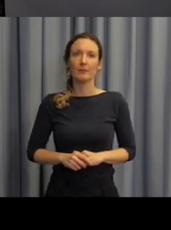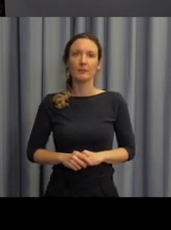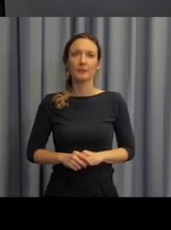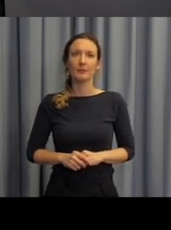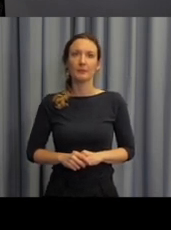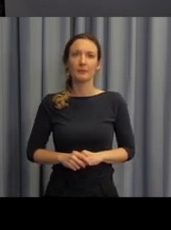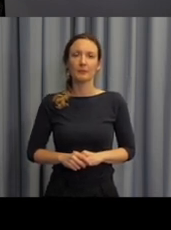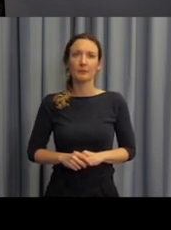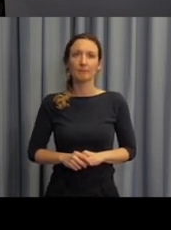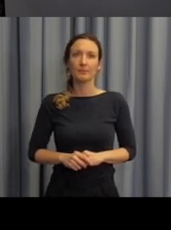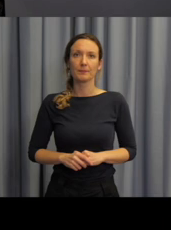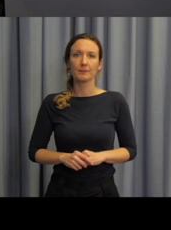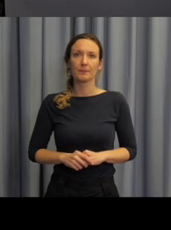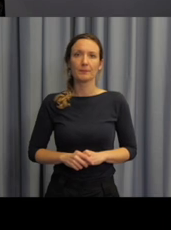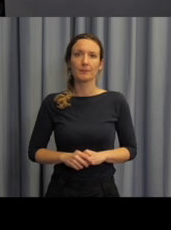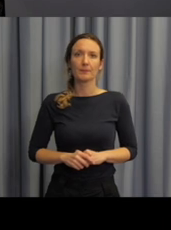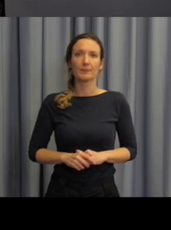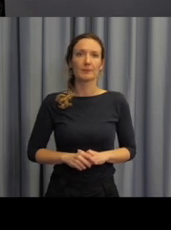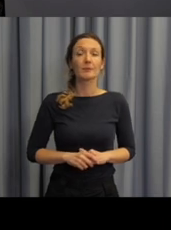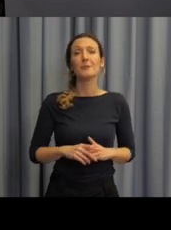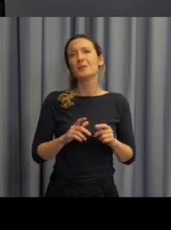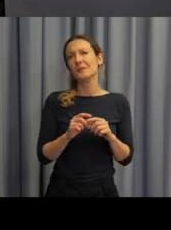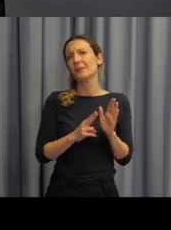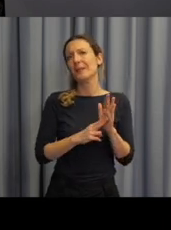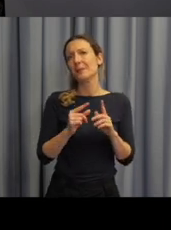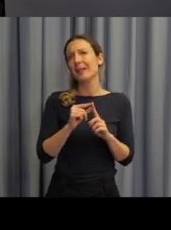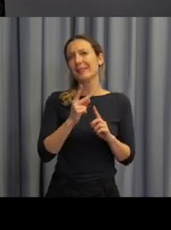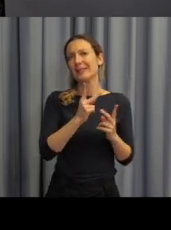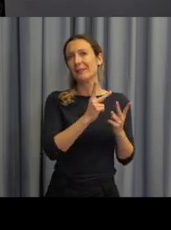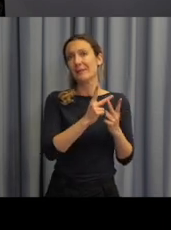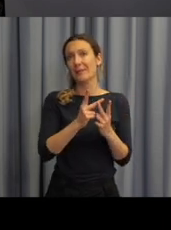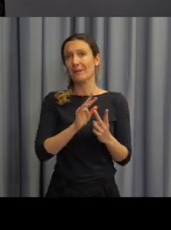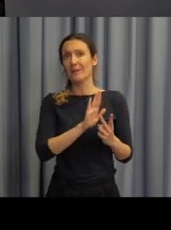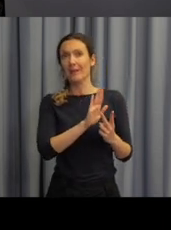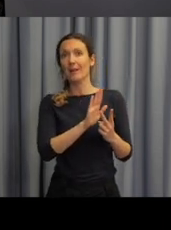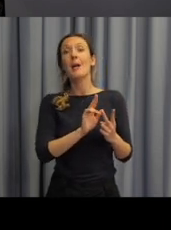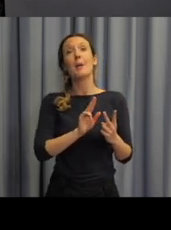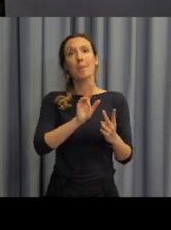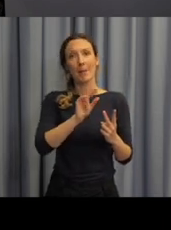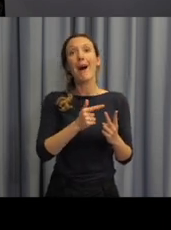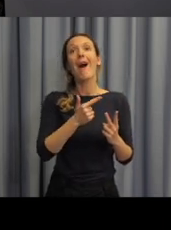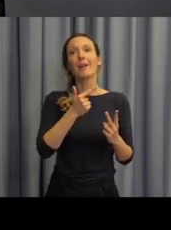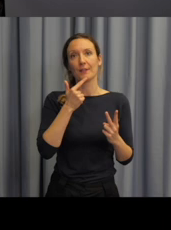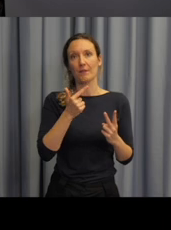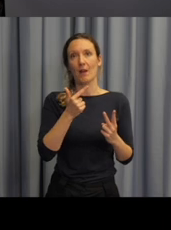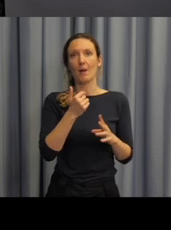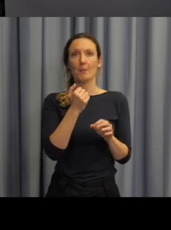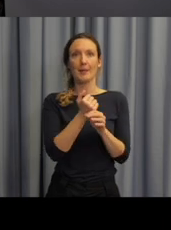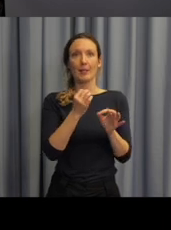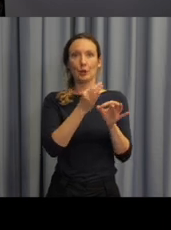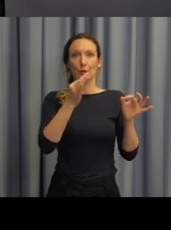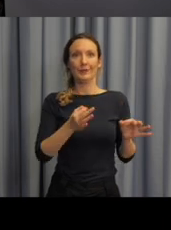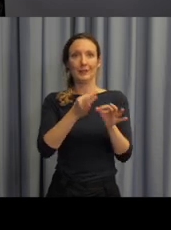webového portálu Národního pedagogického institutu k dispozici dva pracovní listy, ale